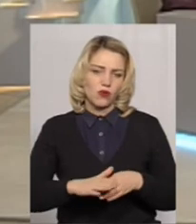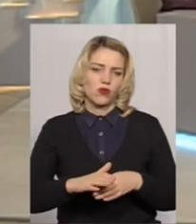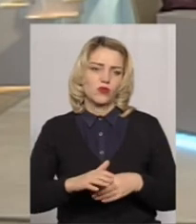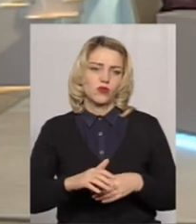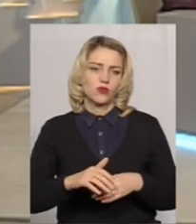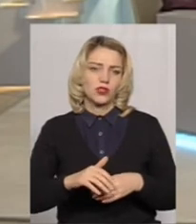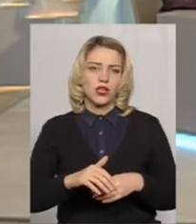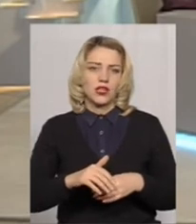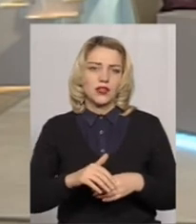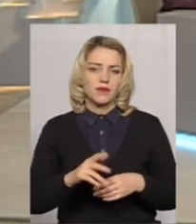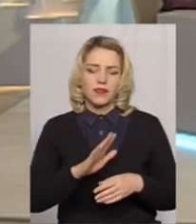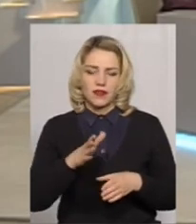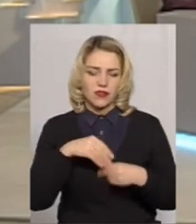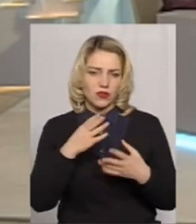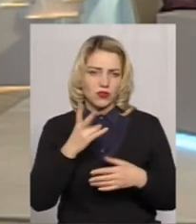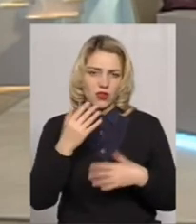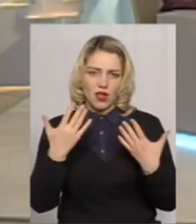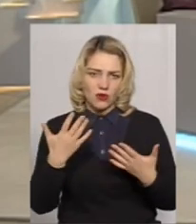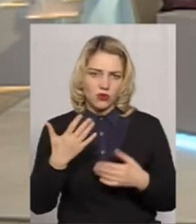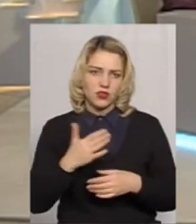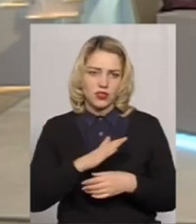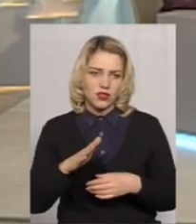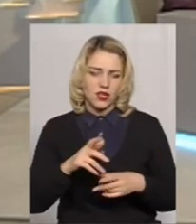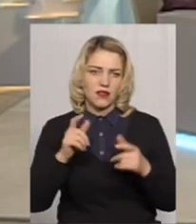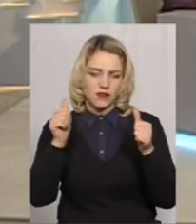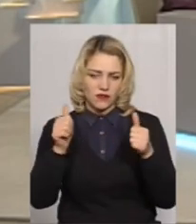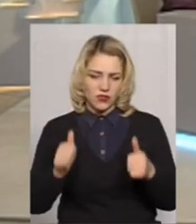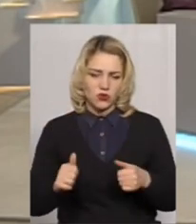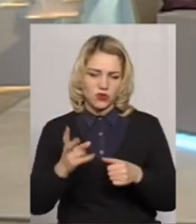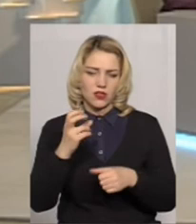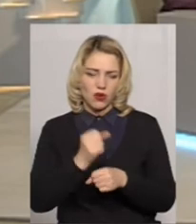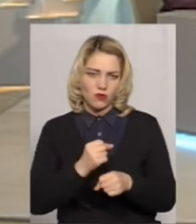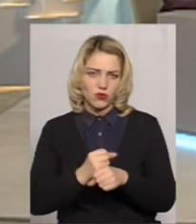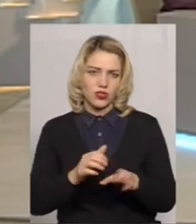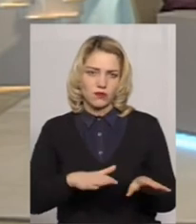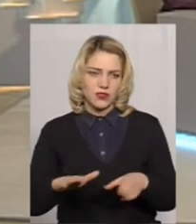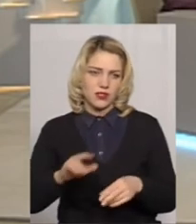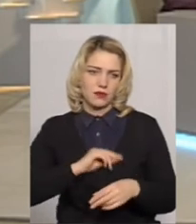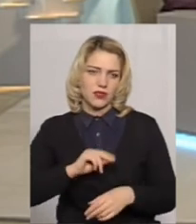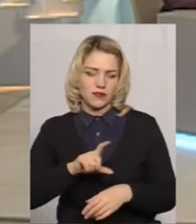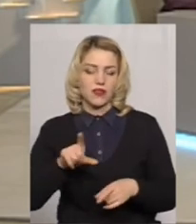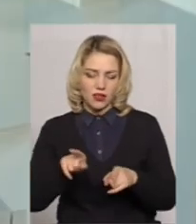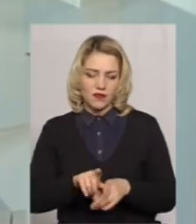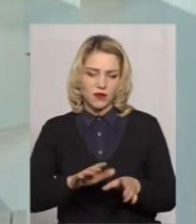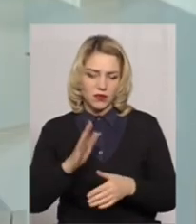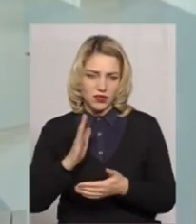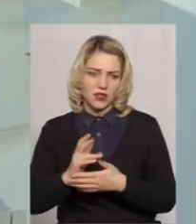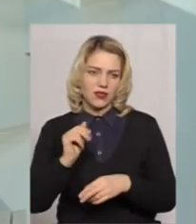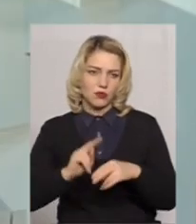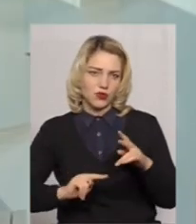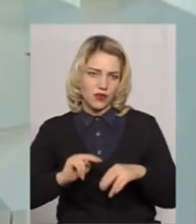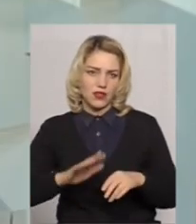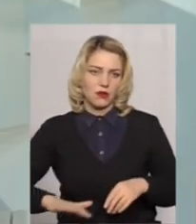видаються на руки і не вивішуються на робочих місцях працівників. Такі теж випадки є, переважно на будівельних